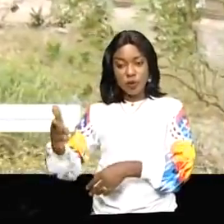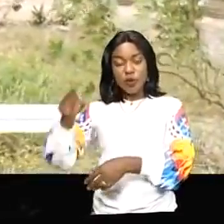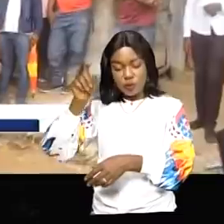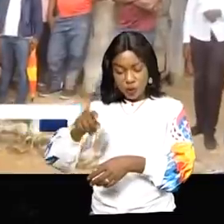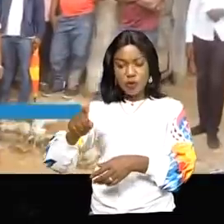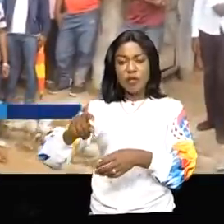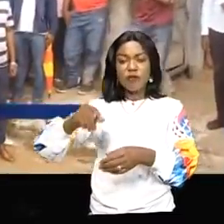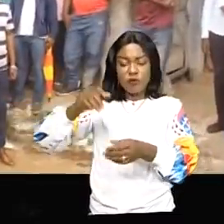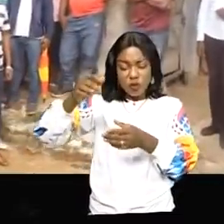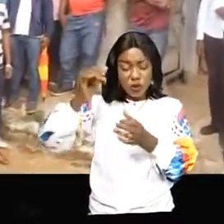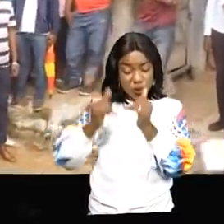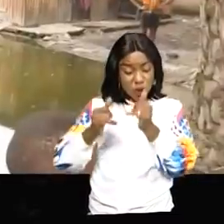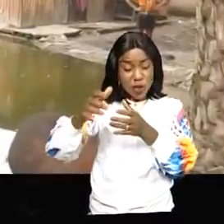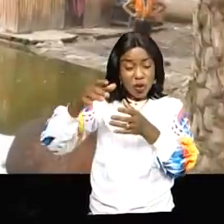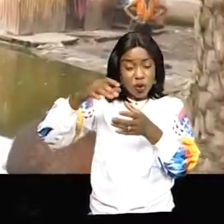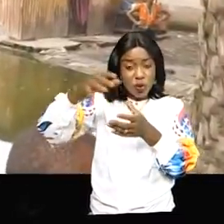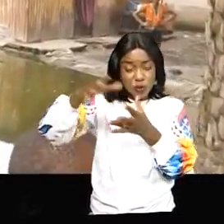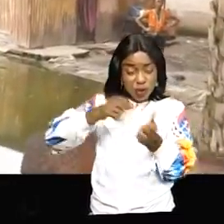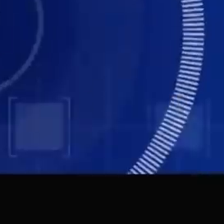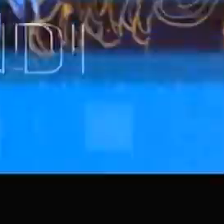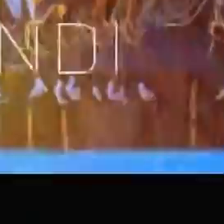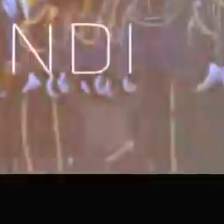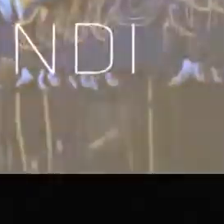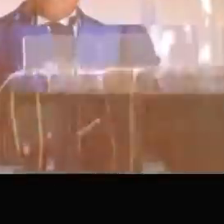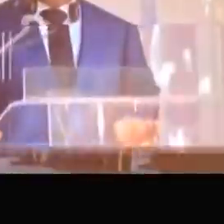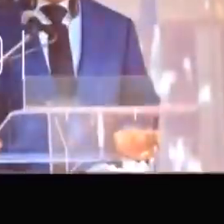l'auté de ville rase, en tout cas, ils raseront.